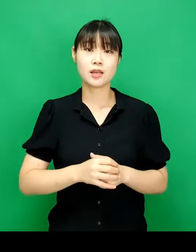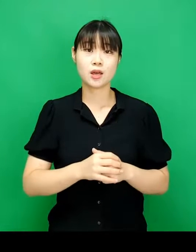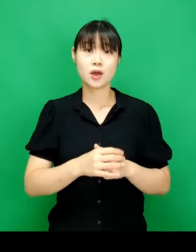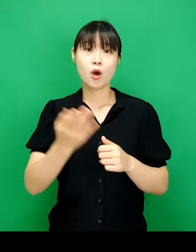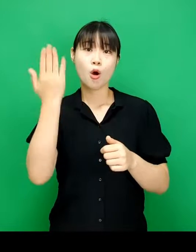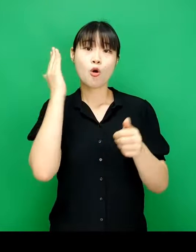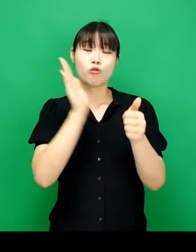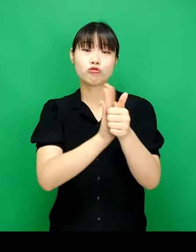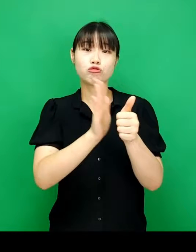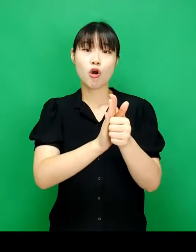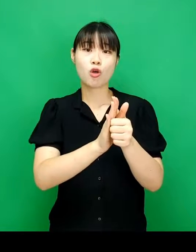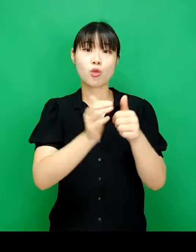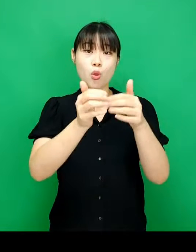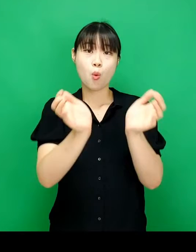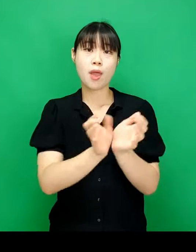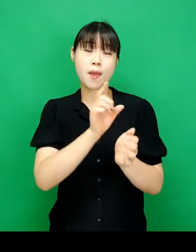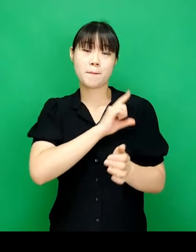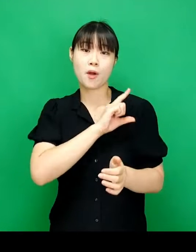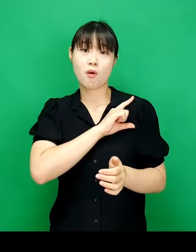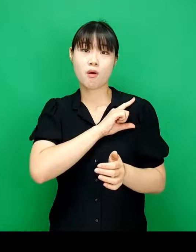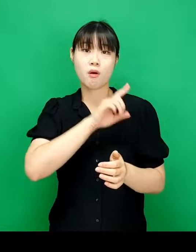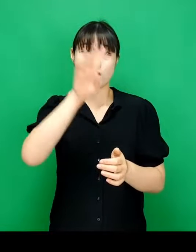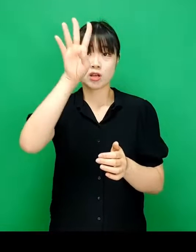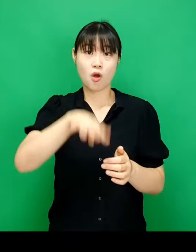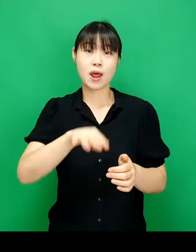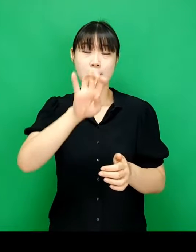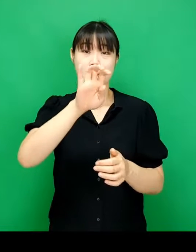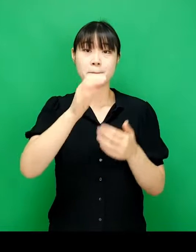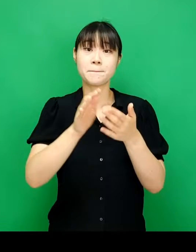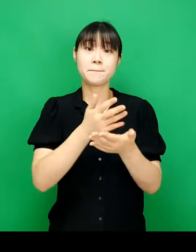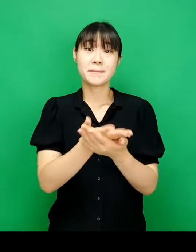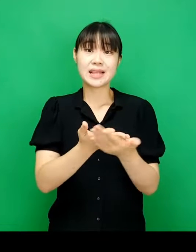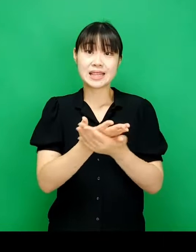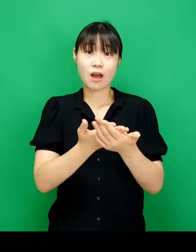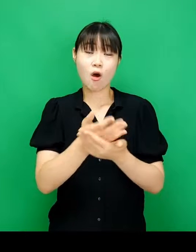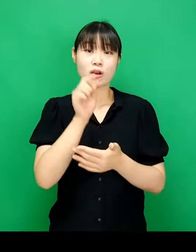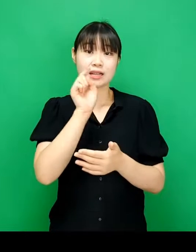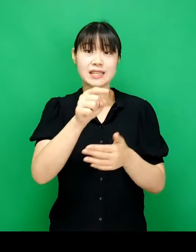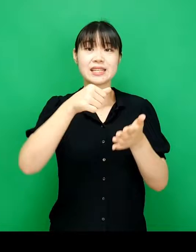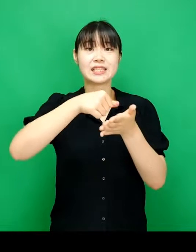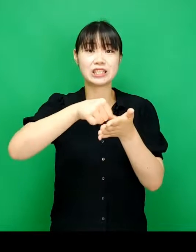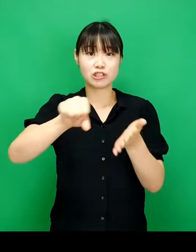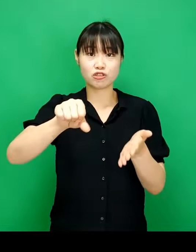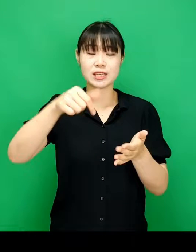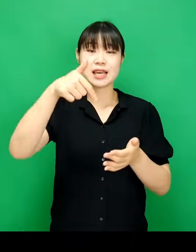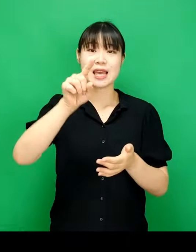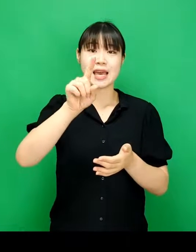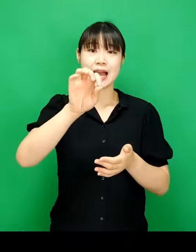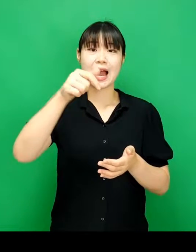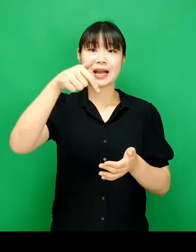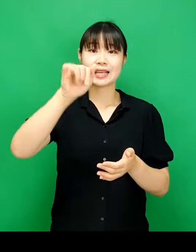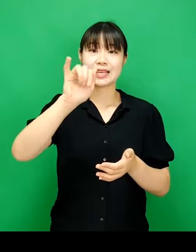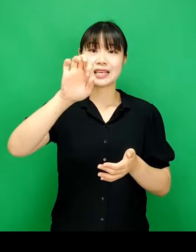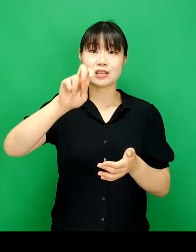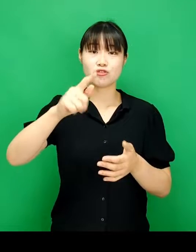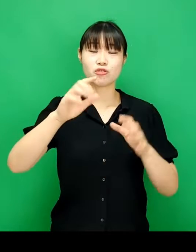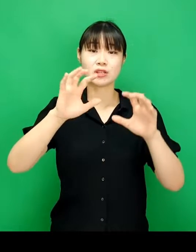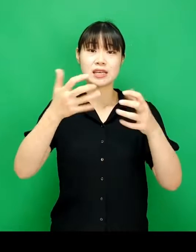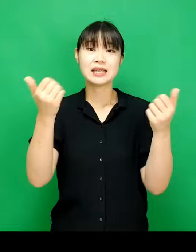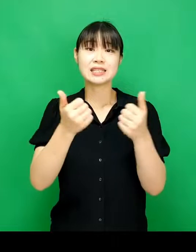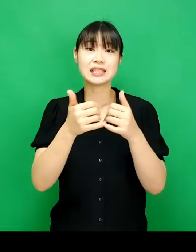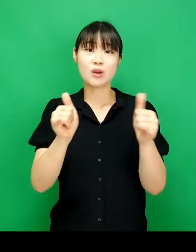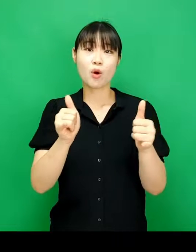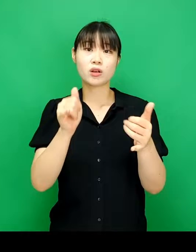후원 회명 열의 필터를 클릭하고 지우기 강기윤 의원을